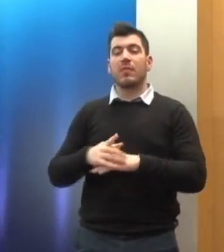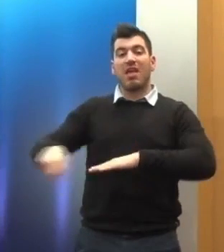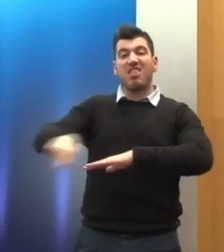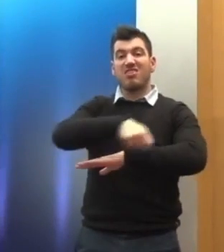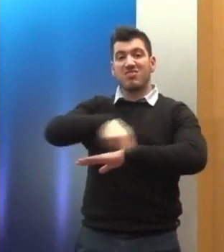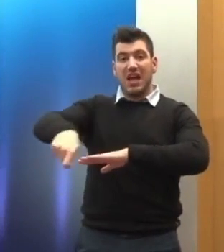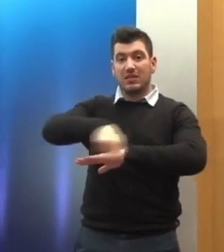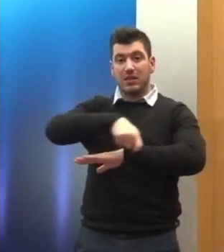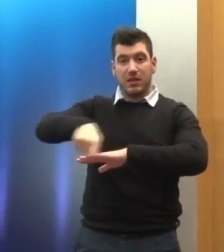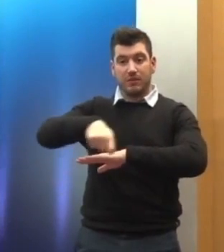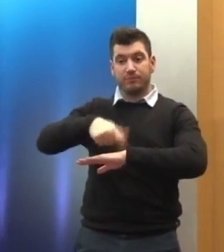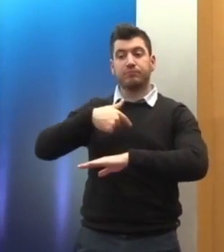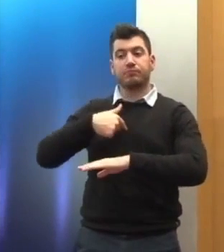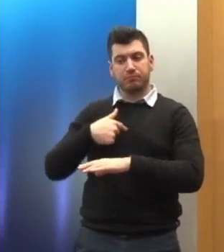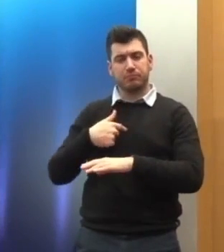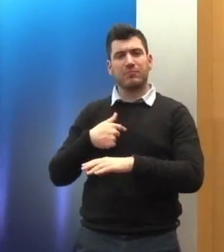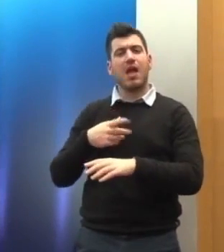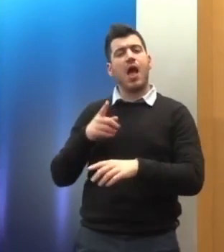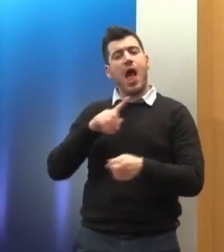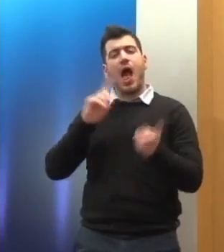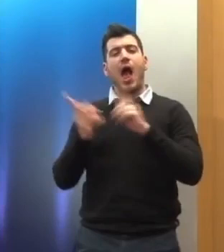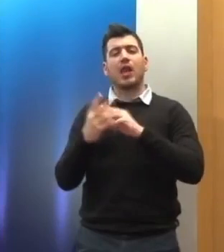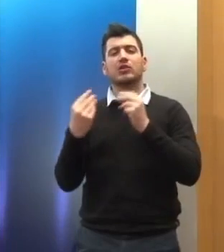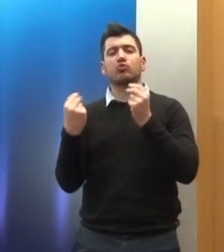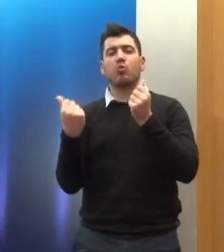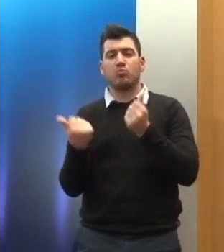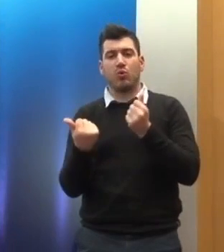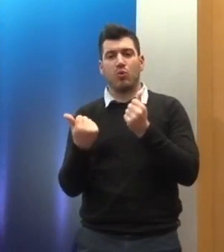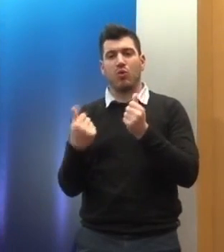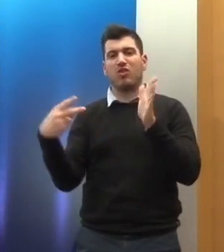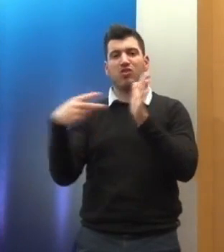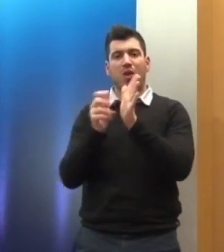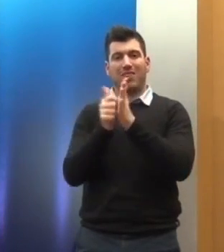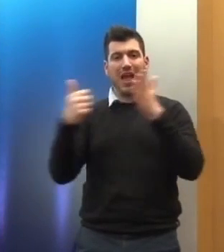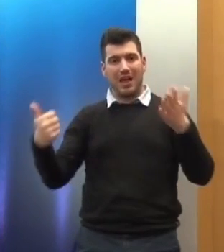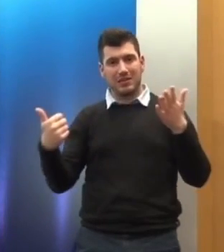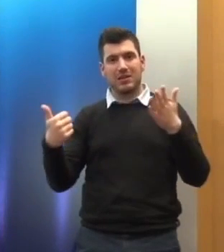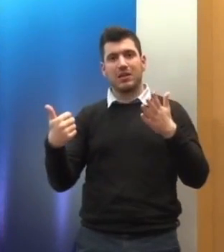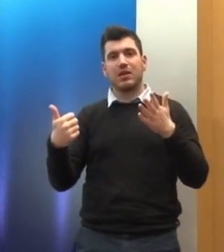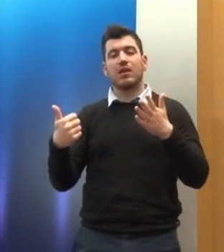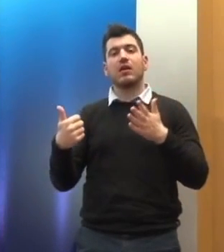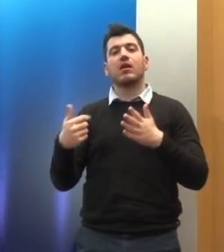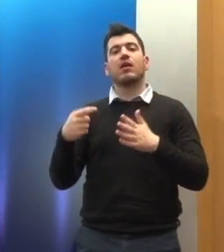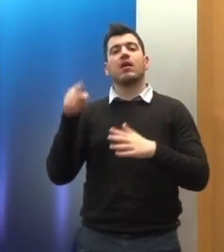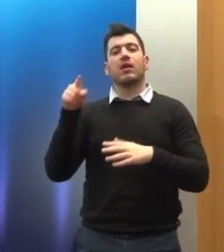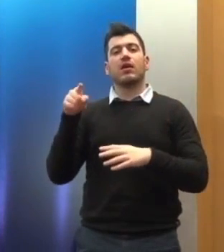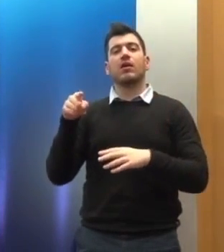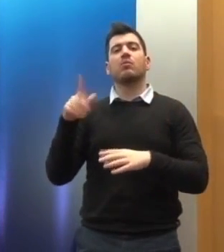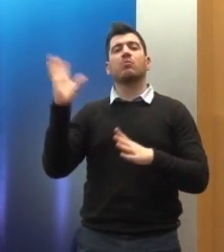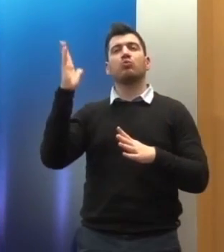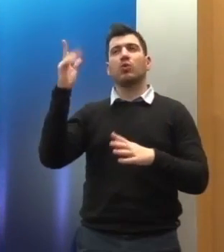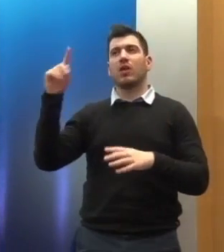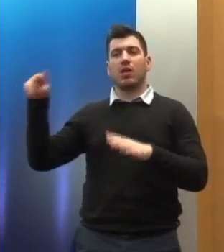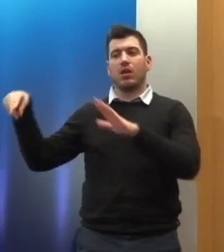αρκετά σαφή αλλαγή πλεύση στο Δεκέμβριο του 2016 με μια υπόθεση κλαήφια κατά Ιταλίας.